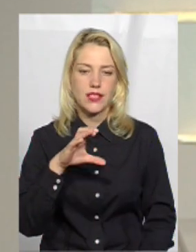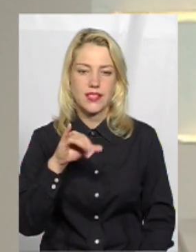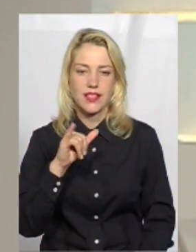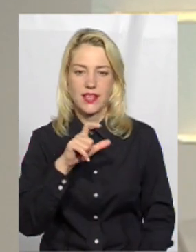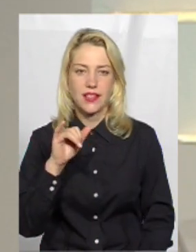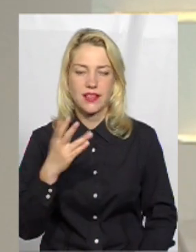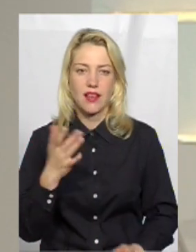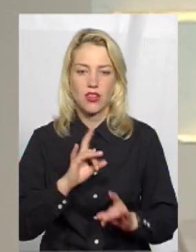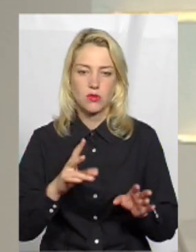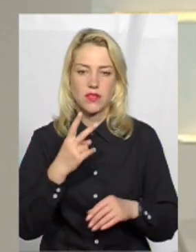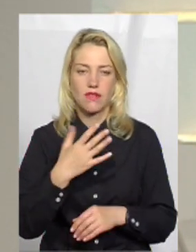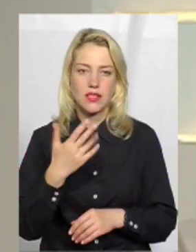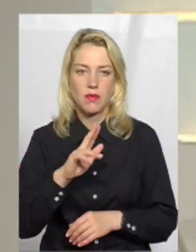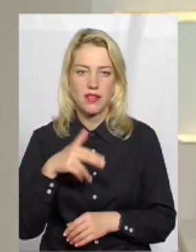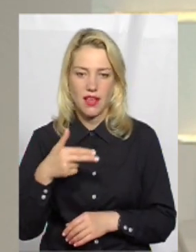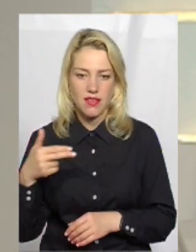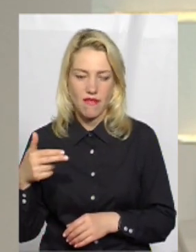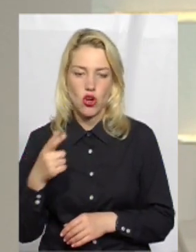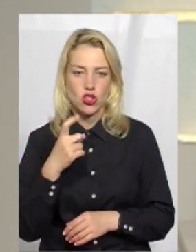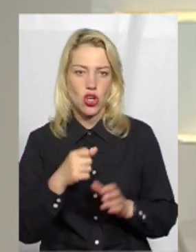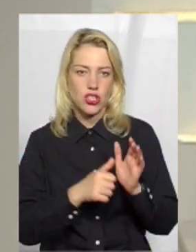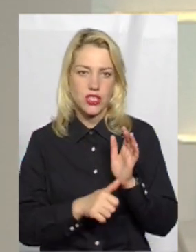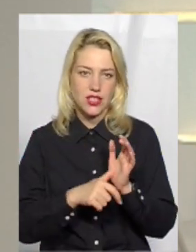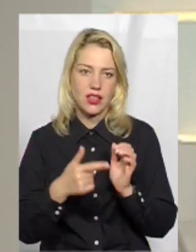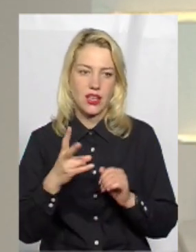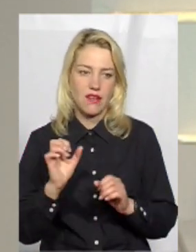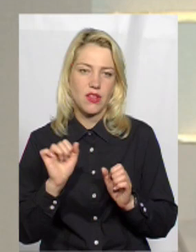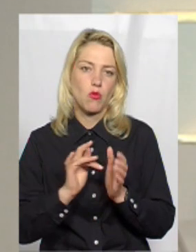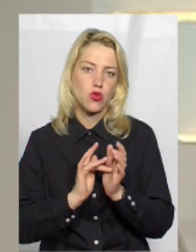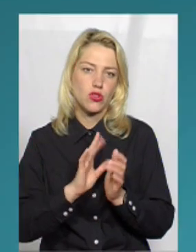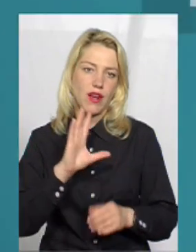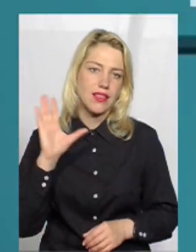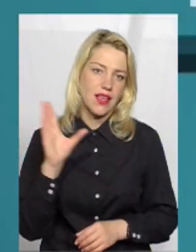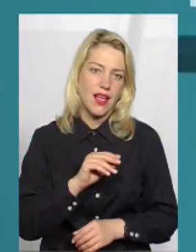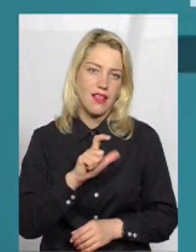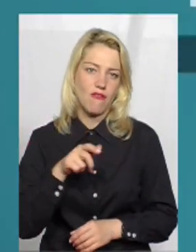25 євро та 160 гривень подорожувати Європою. Дивимось.